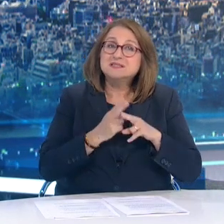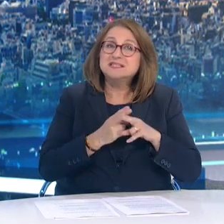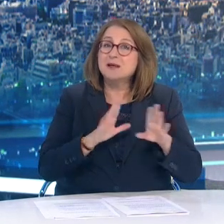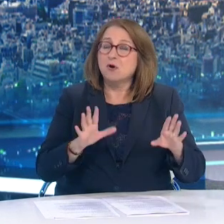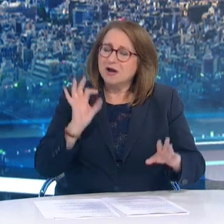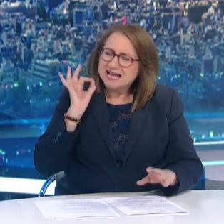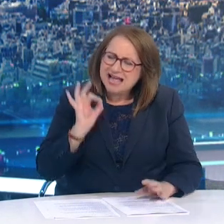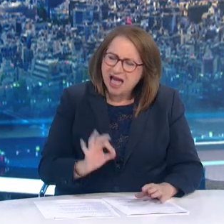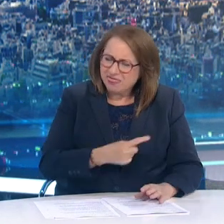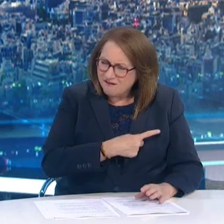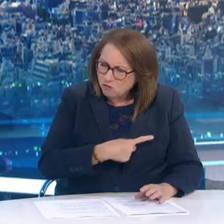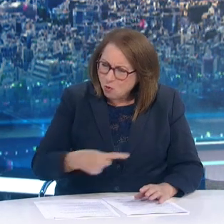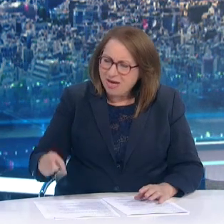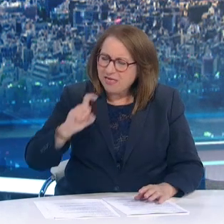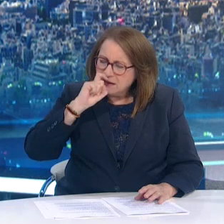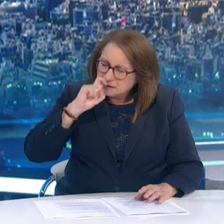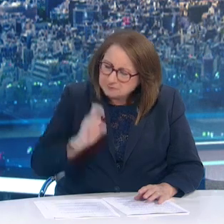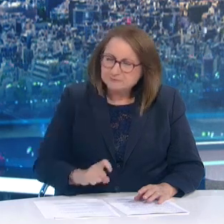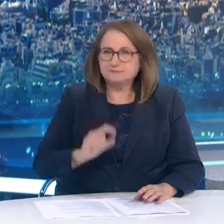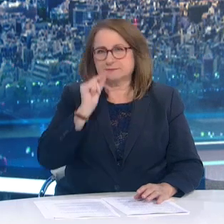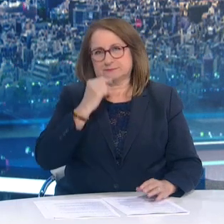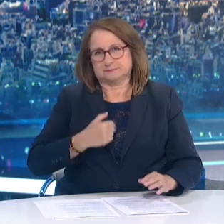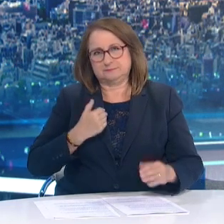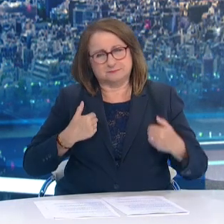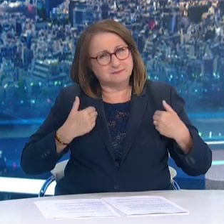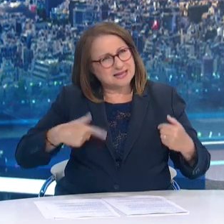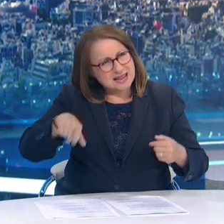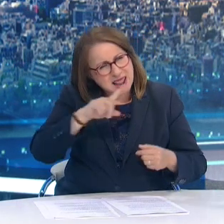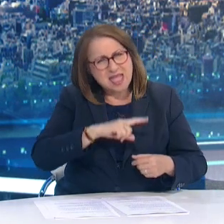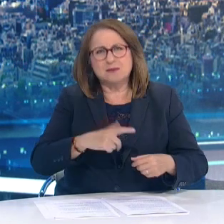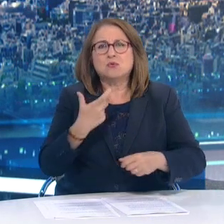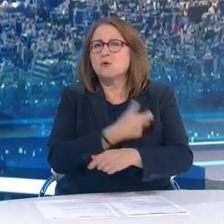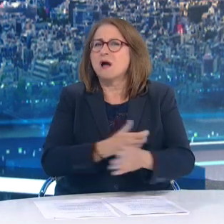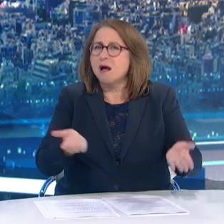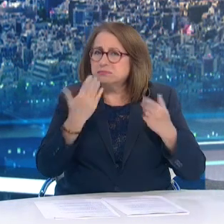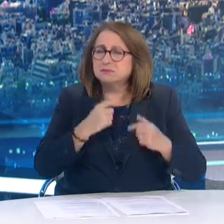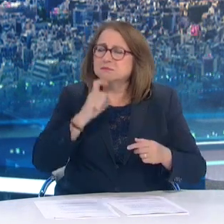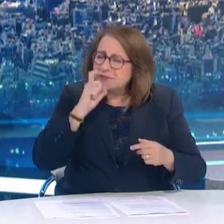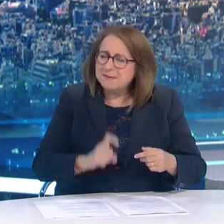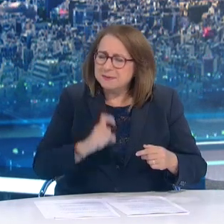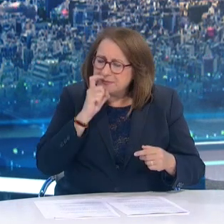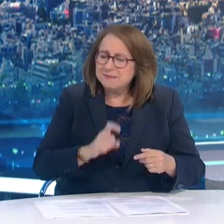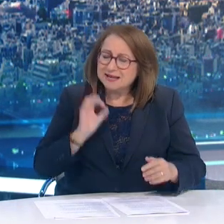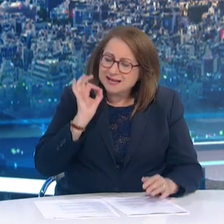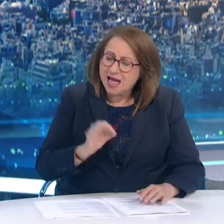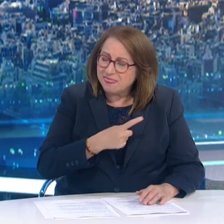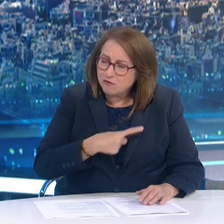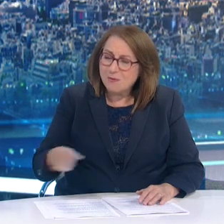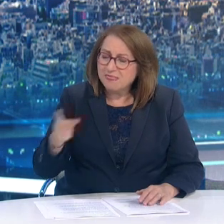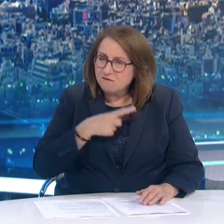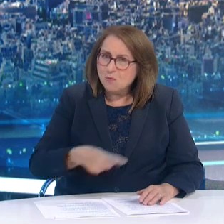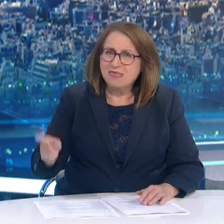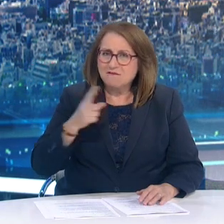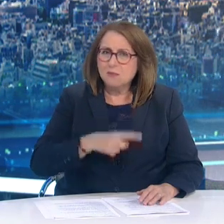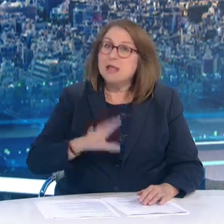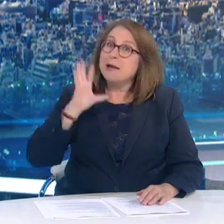εβδομαδιαίου αυτοδιαγνωστικού τεστ συμβάλλει σημαντικά στη μείωση της διασπαράς του ιού στη χώρα μας. Προτείνουμε οι νέοι μας, εμβολιασμένοι